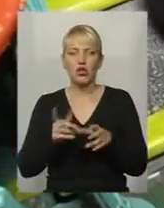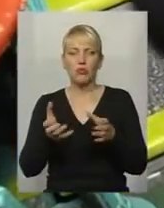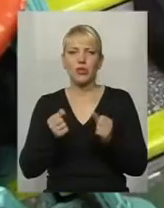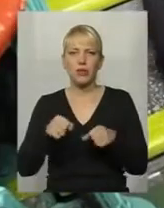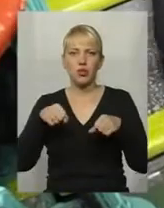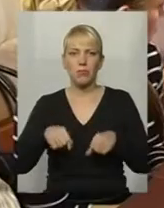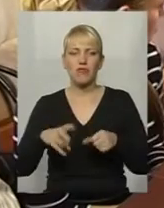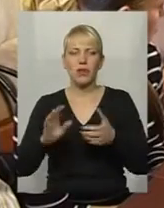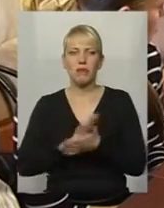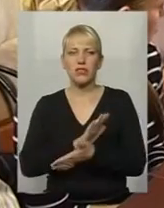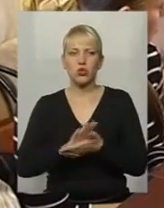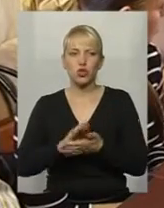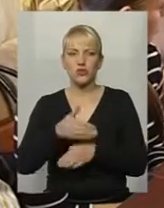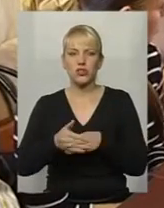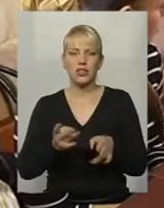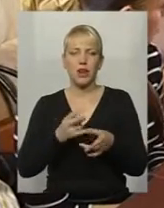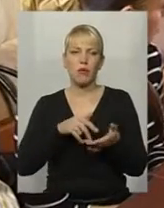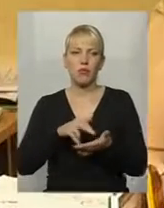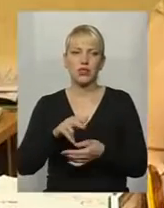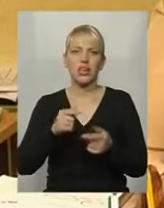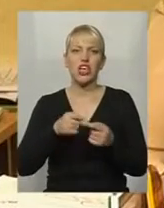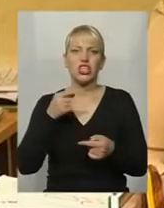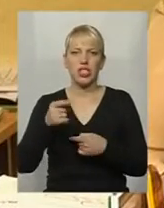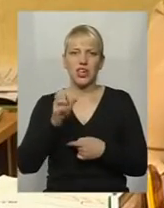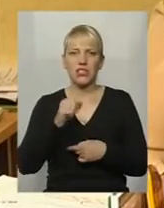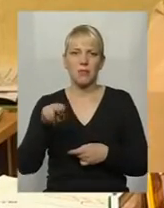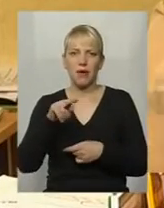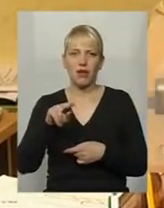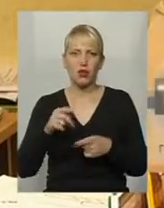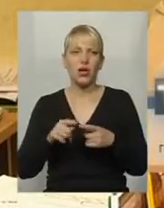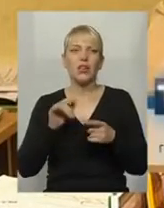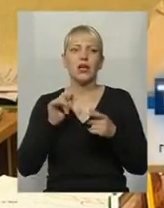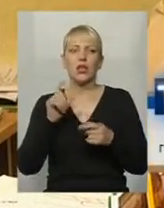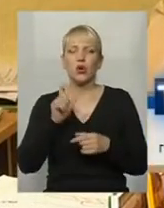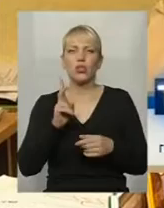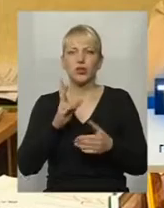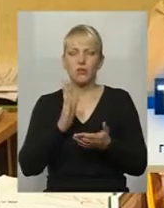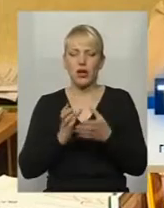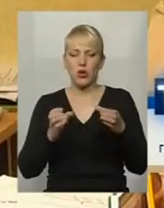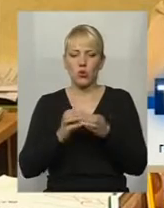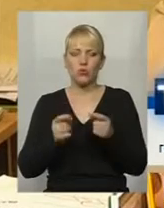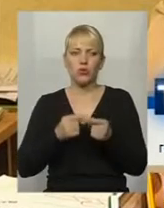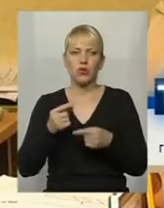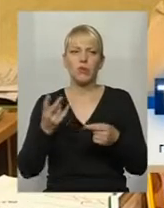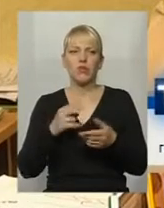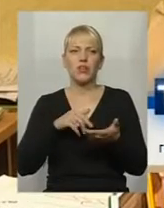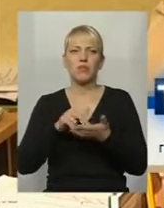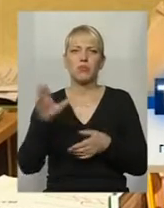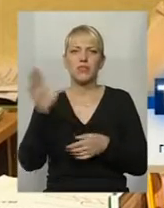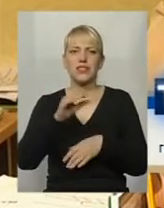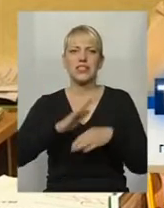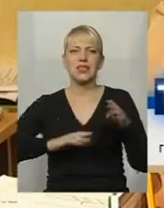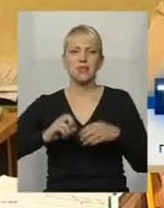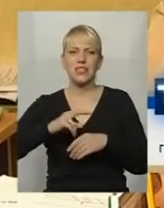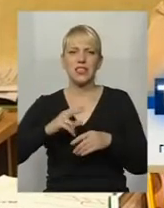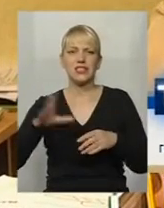безкоштовне взуття потрібно пройти через пекло. Людина, навіть яка має групу довічно, вона мусить пройти всіх спеціалістів,